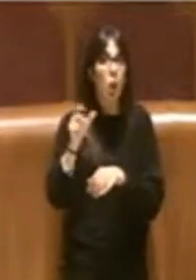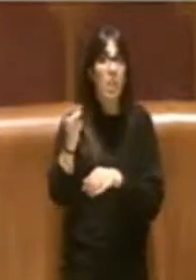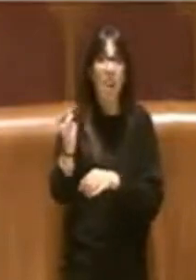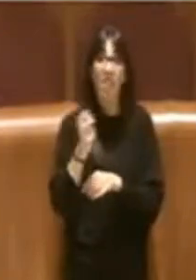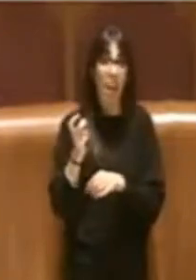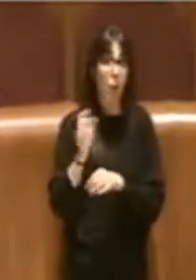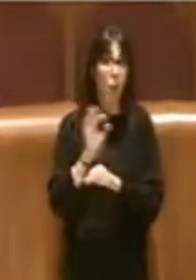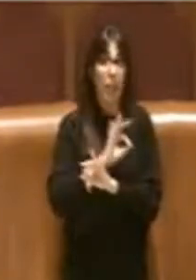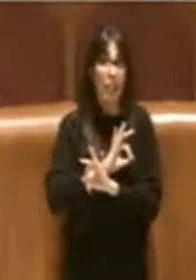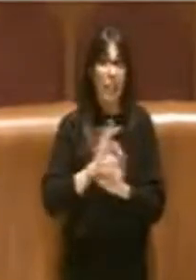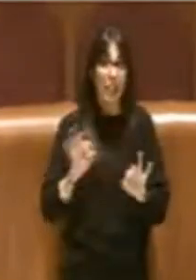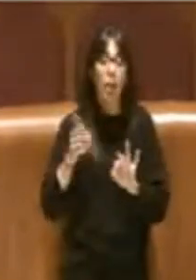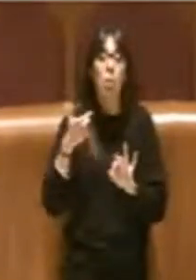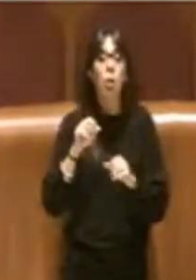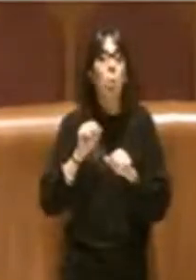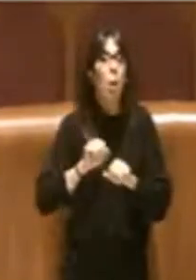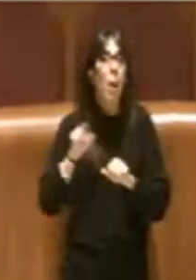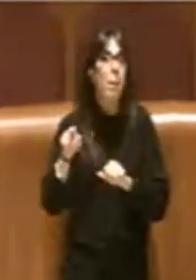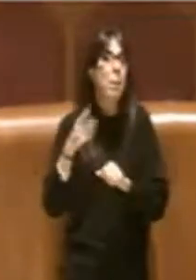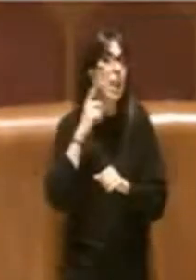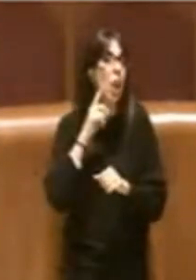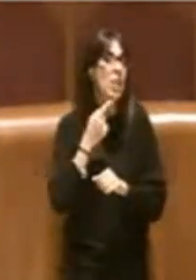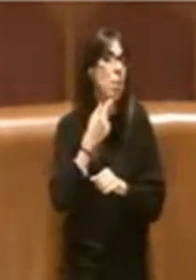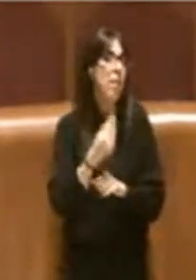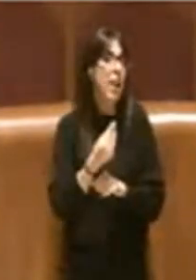probabilmente non sapeva che dire. Sa perché?